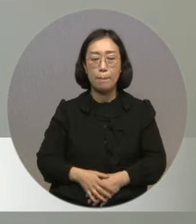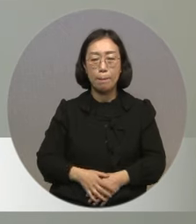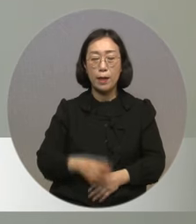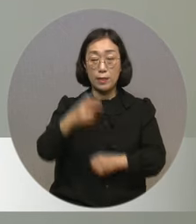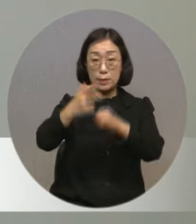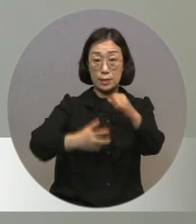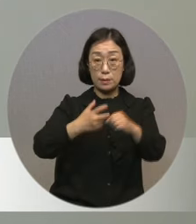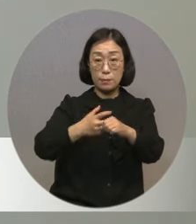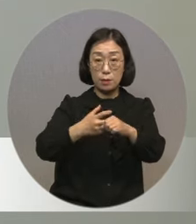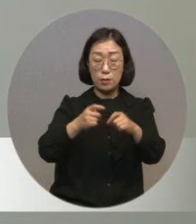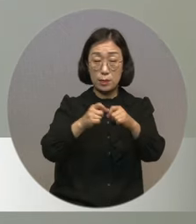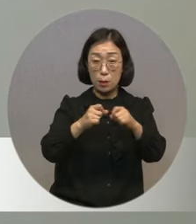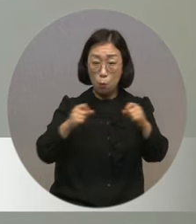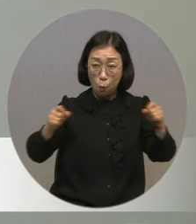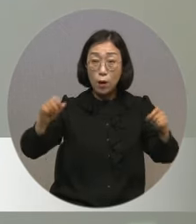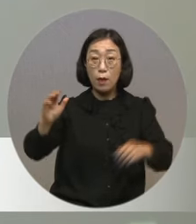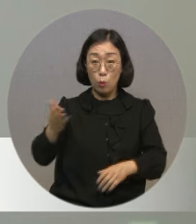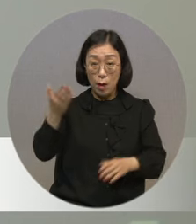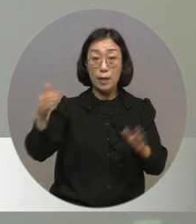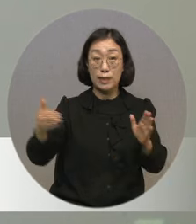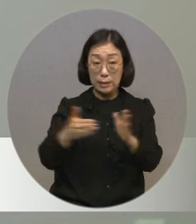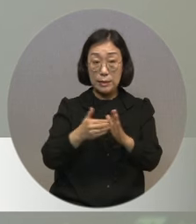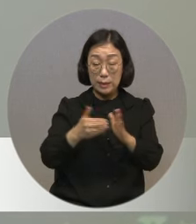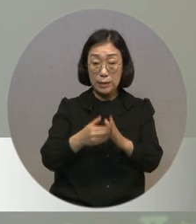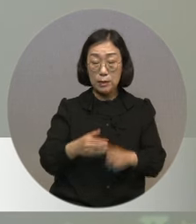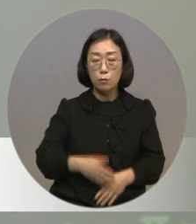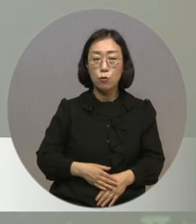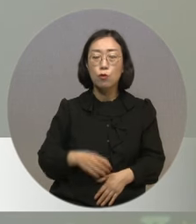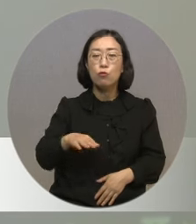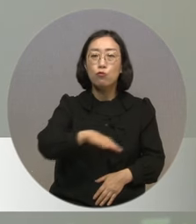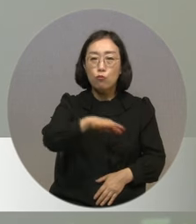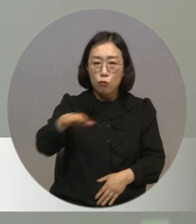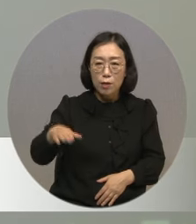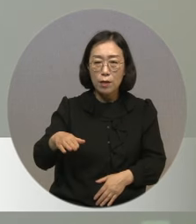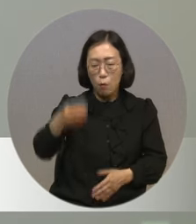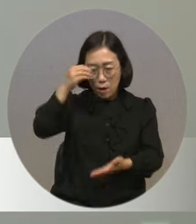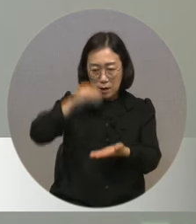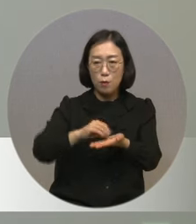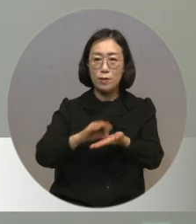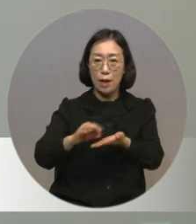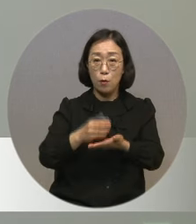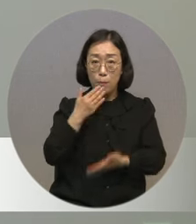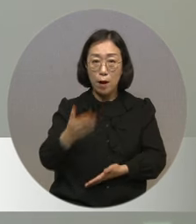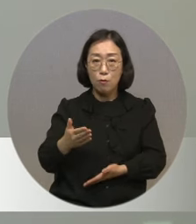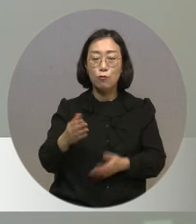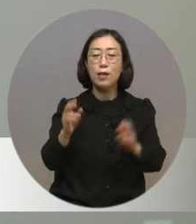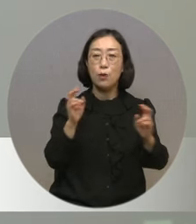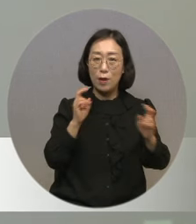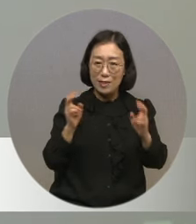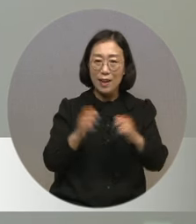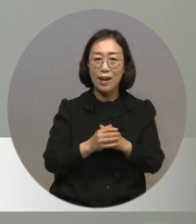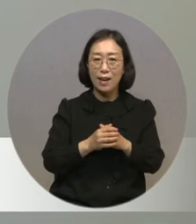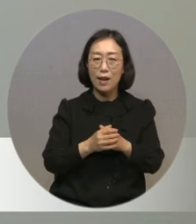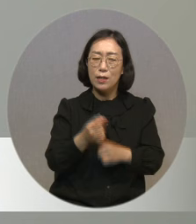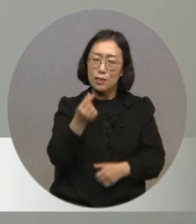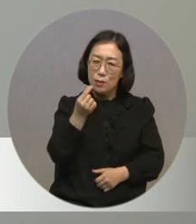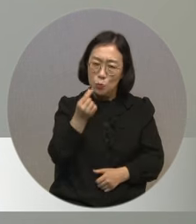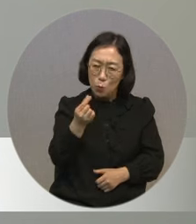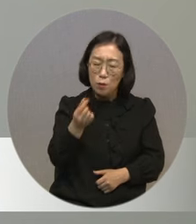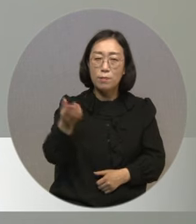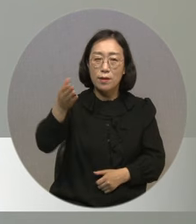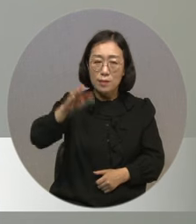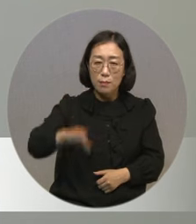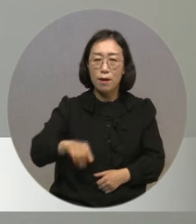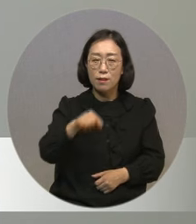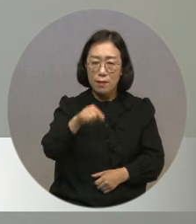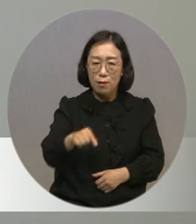이것이 우리 시민의 품으로 돌아올 수 있도록 하는데 우리 회사가 작지만 어떤 이런